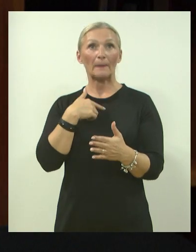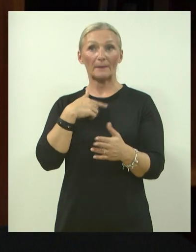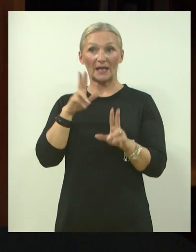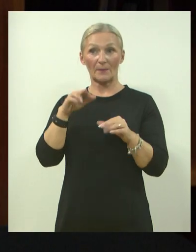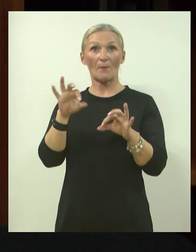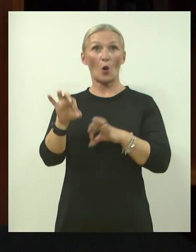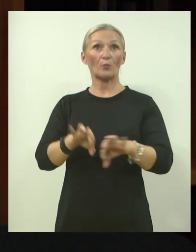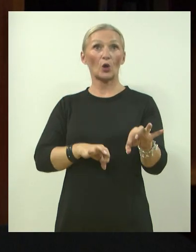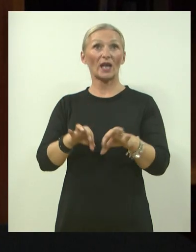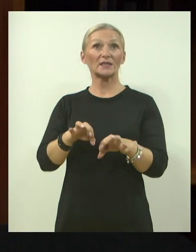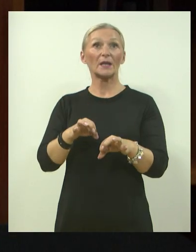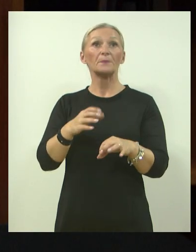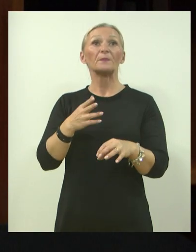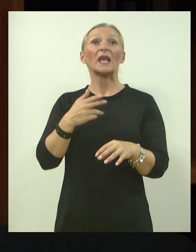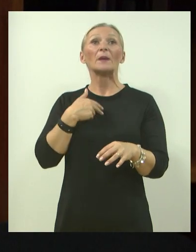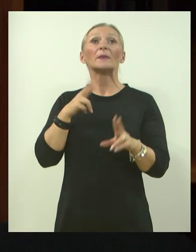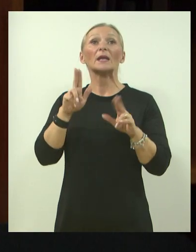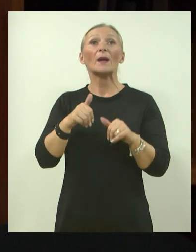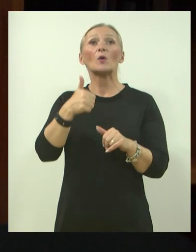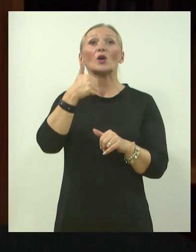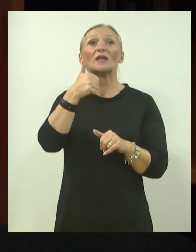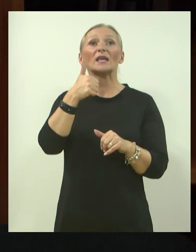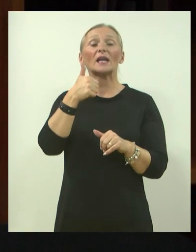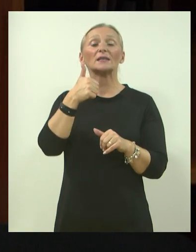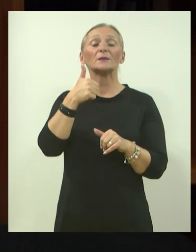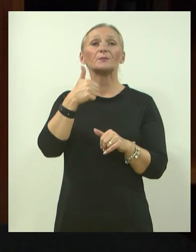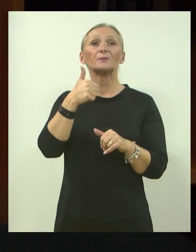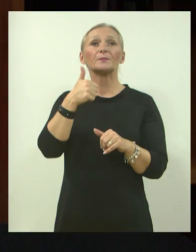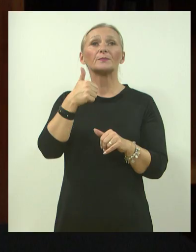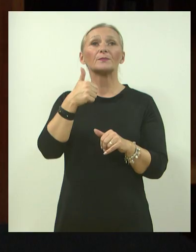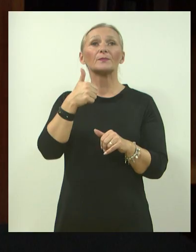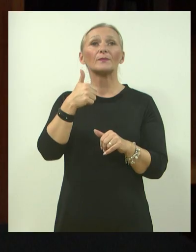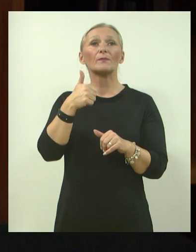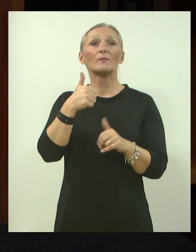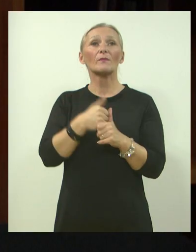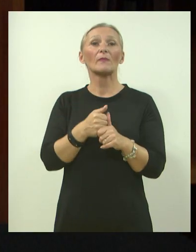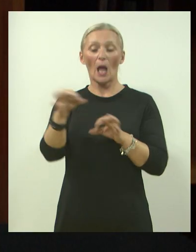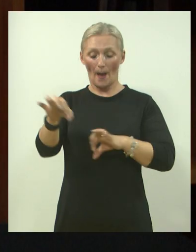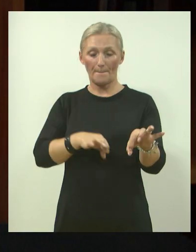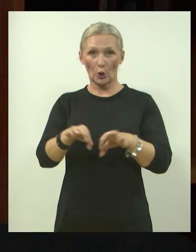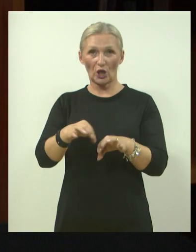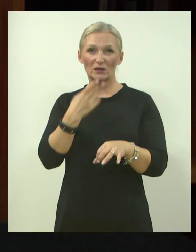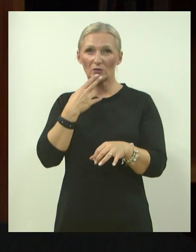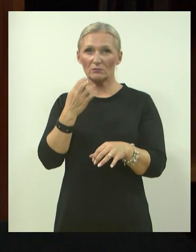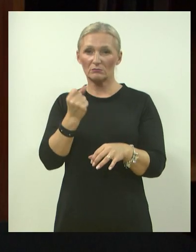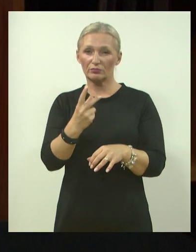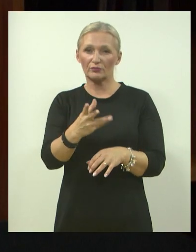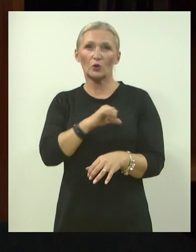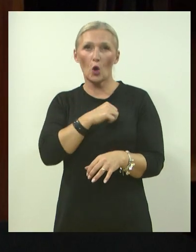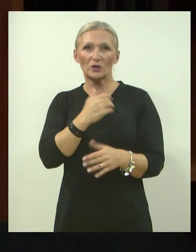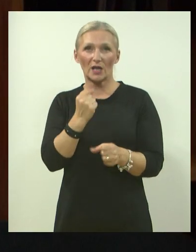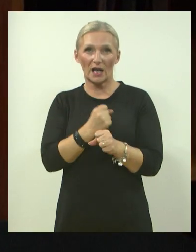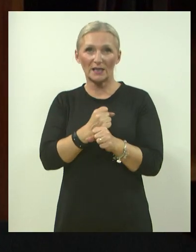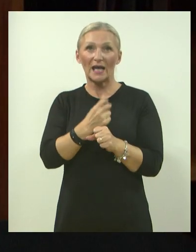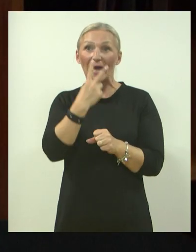projekata i programa koje provodimo, mi imamo jedan projekt koji već godinama provodimo, a